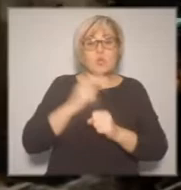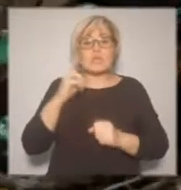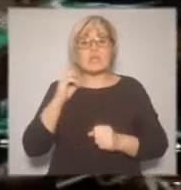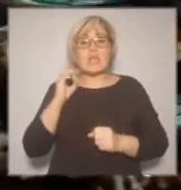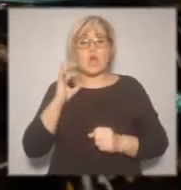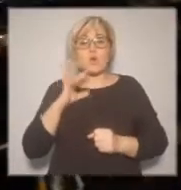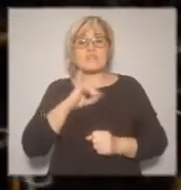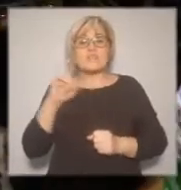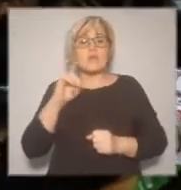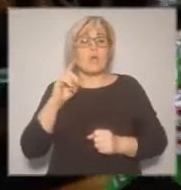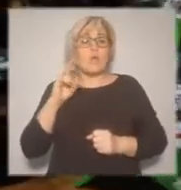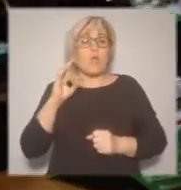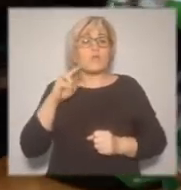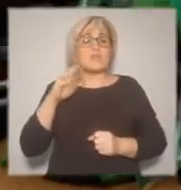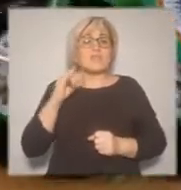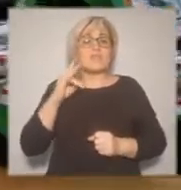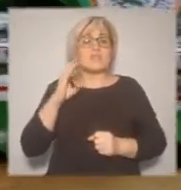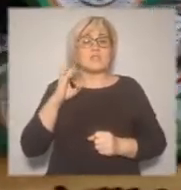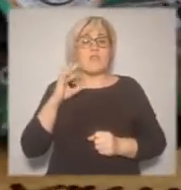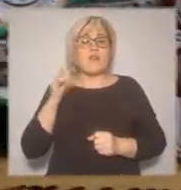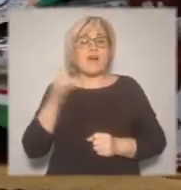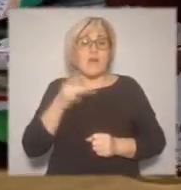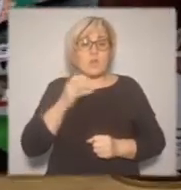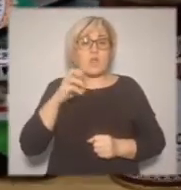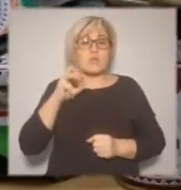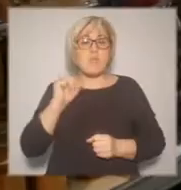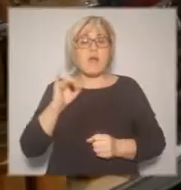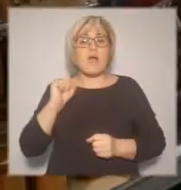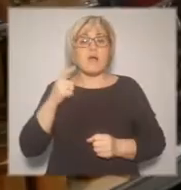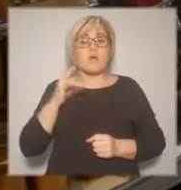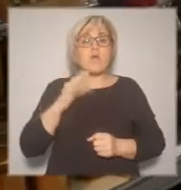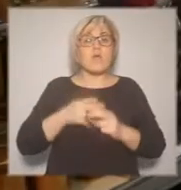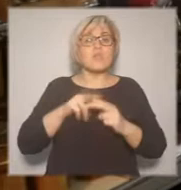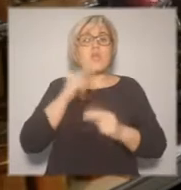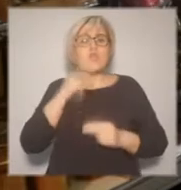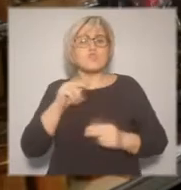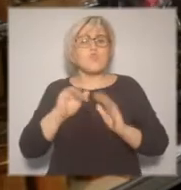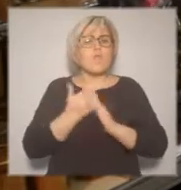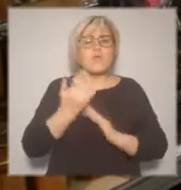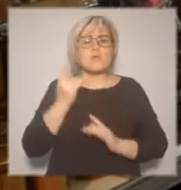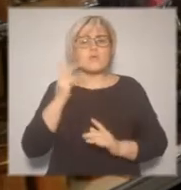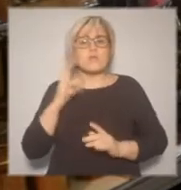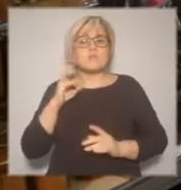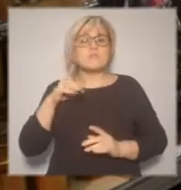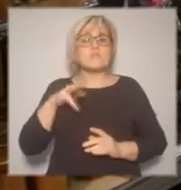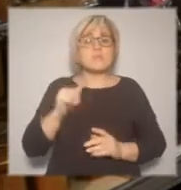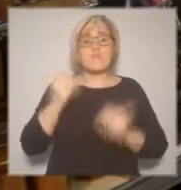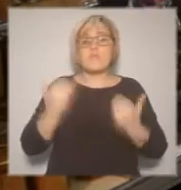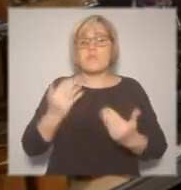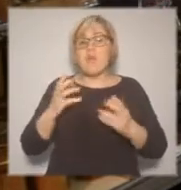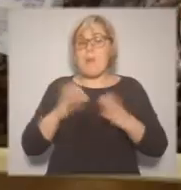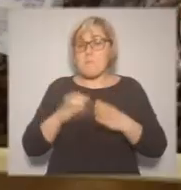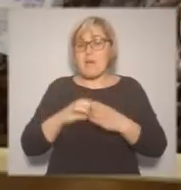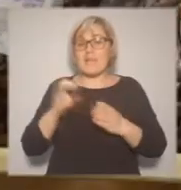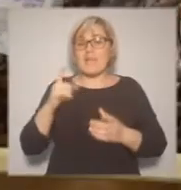Агра – это качественно новый рынок сбыта, который для предприятия был просто необходим. Ведь компания «Регион Ка» за год изготавливает